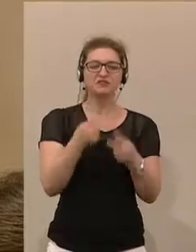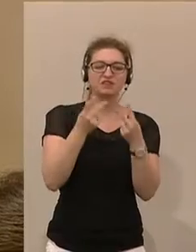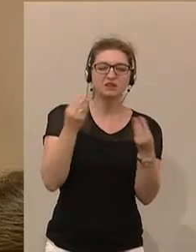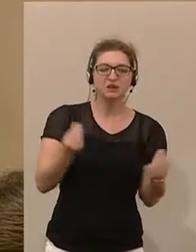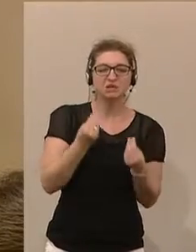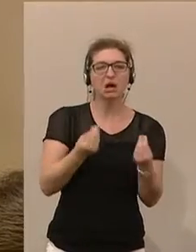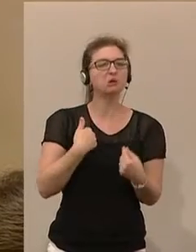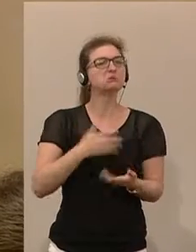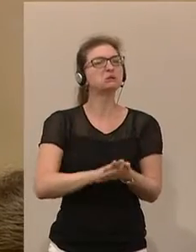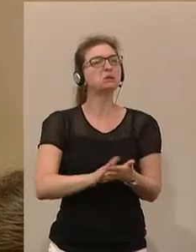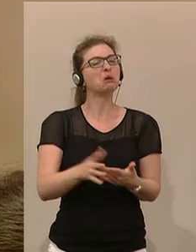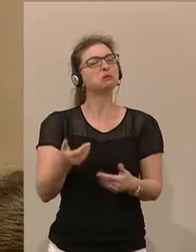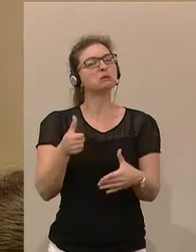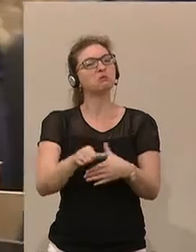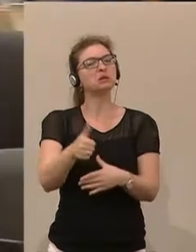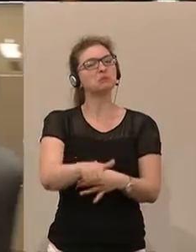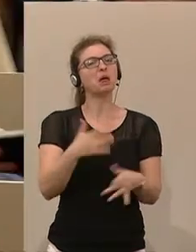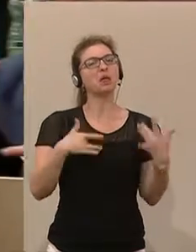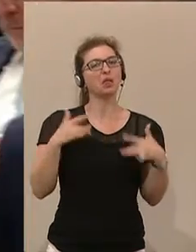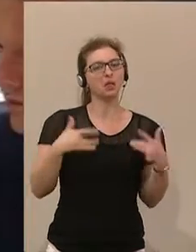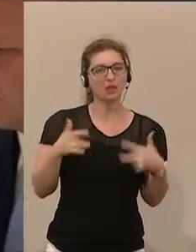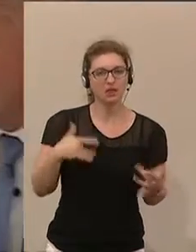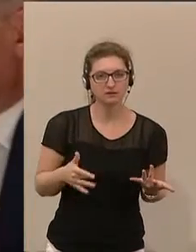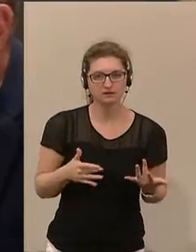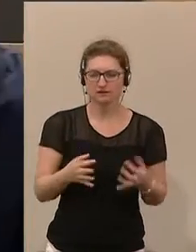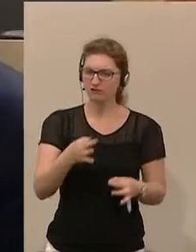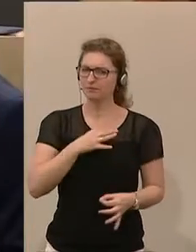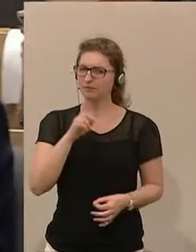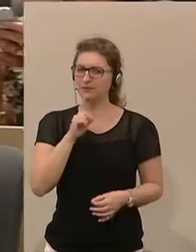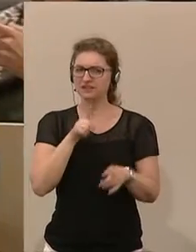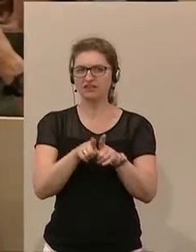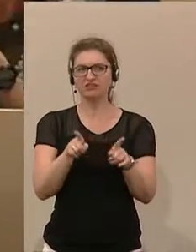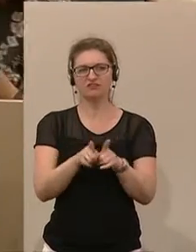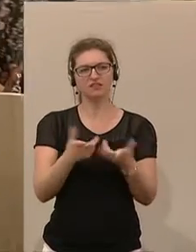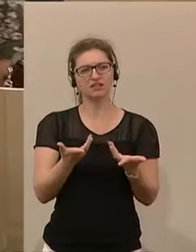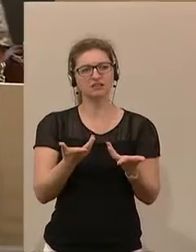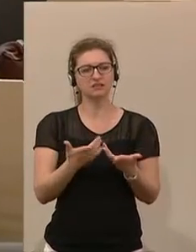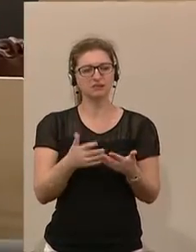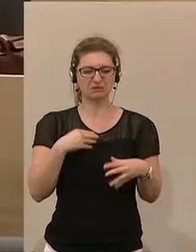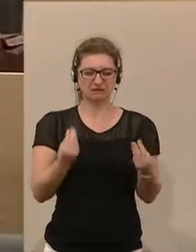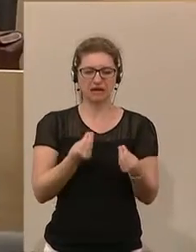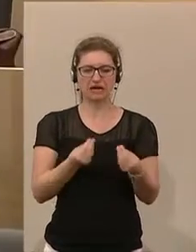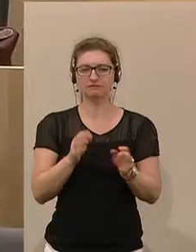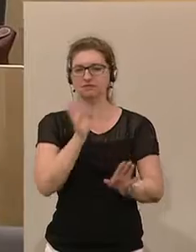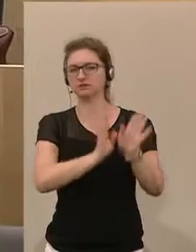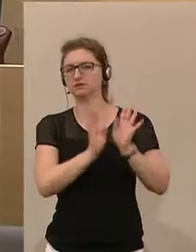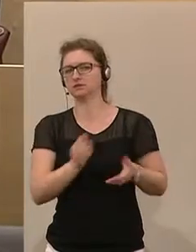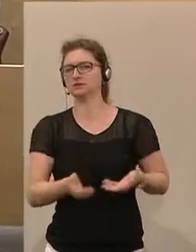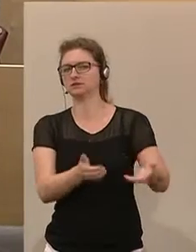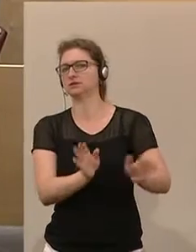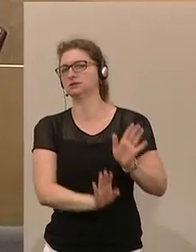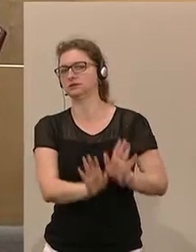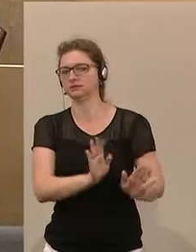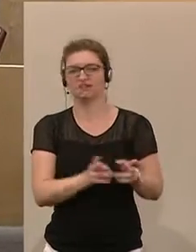dabei gewesen wäre. Mir kommt es so vor wie eine Kindesweglegung am höchsten Grade, weil man jetzt auf einmal